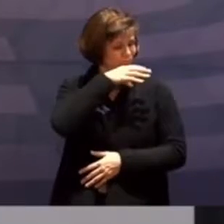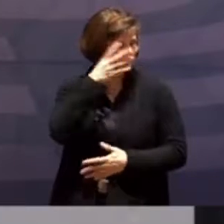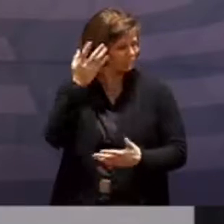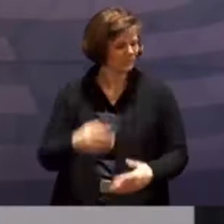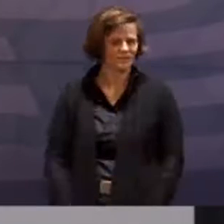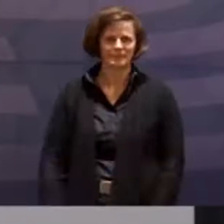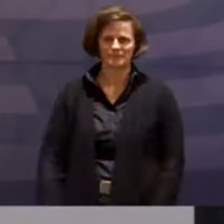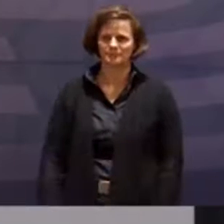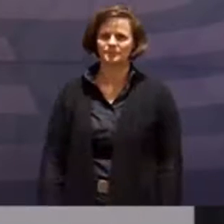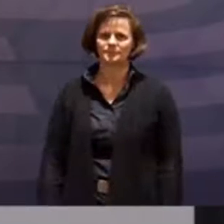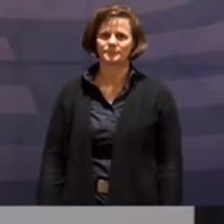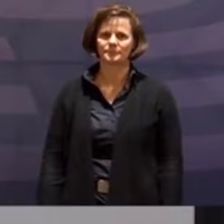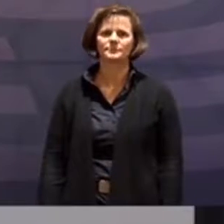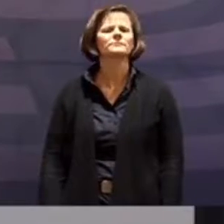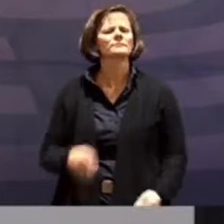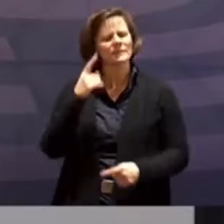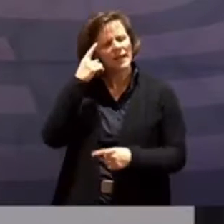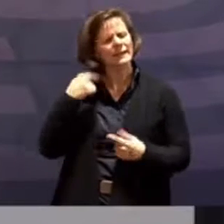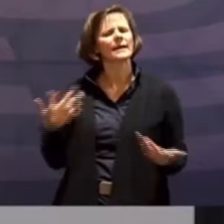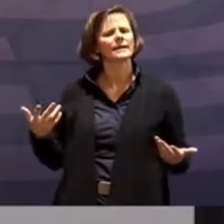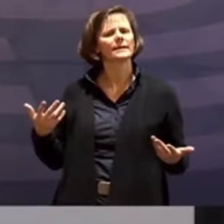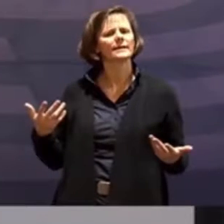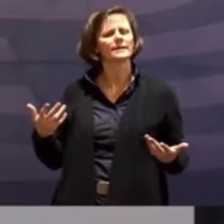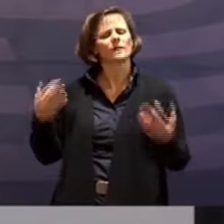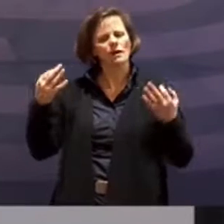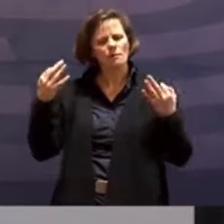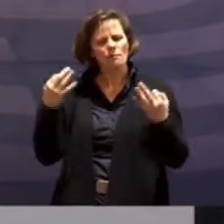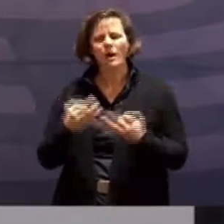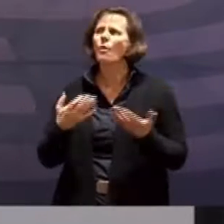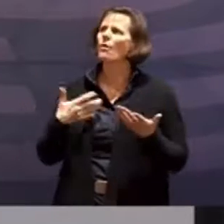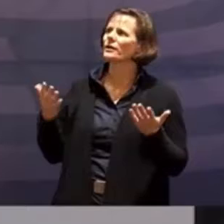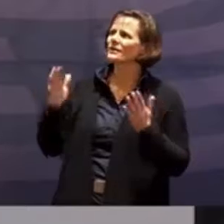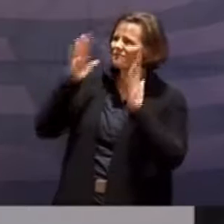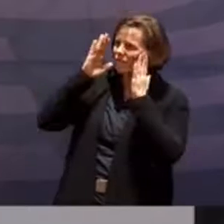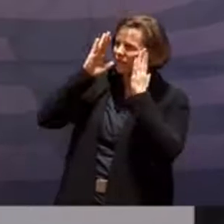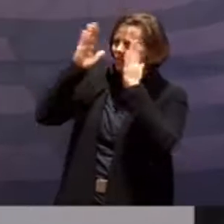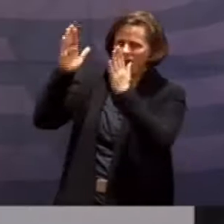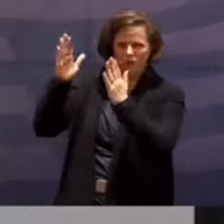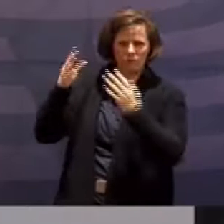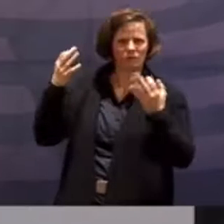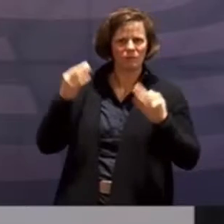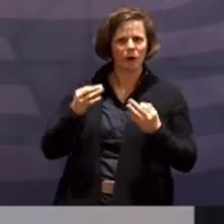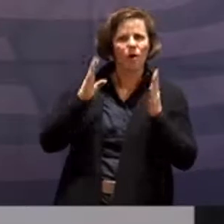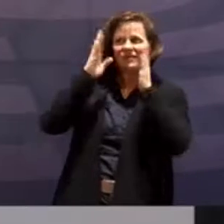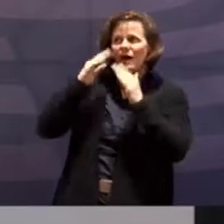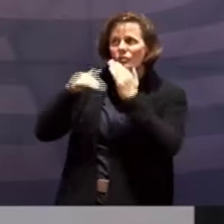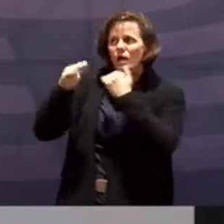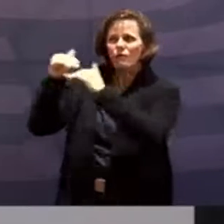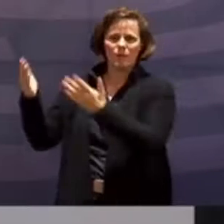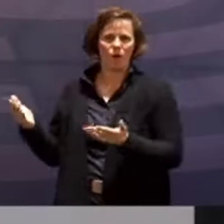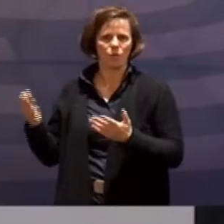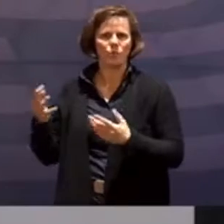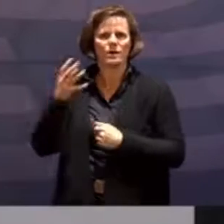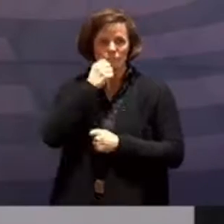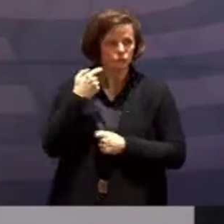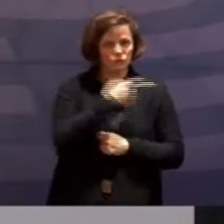Vertrauen in die Bewältigung der Krisenbewältigung, wenn wir Vertrauen in das Bezwingen dieser Pandemie